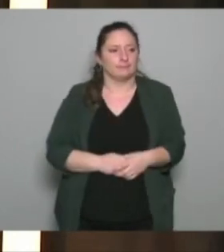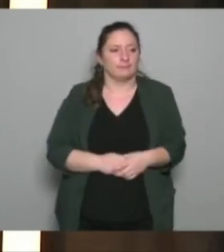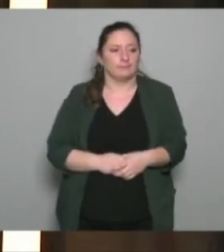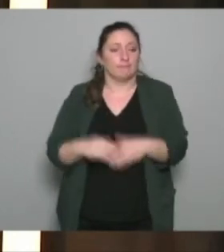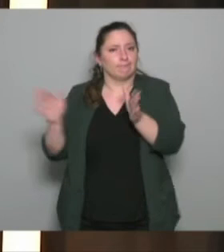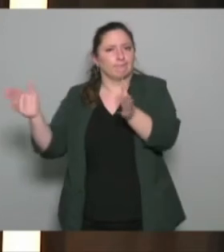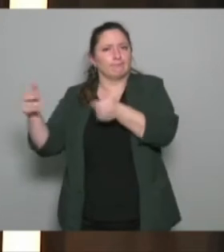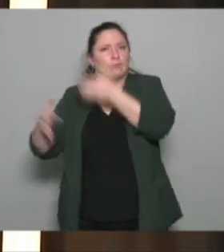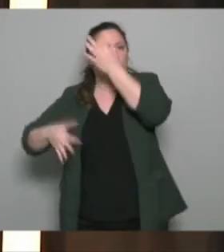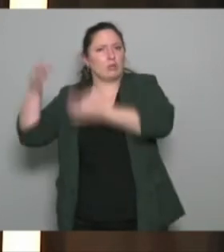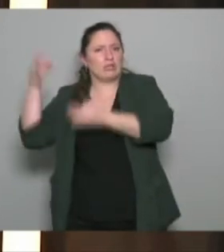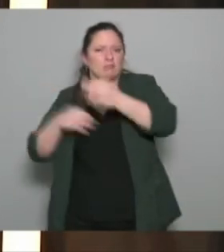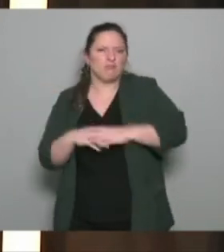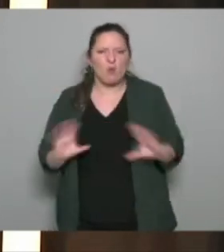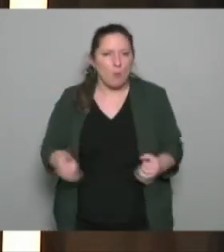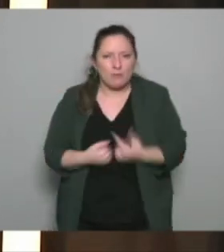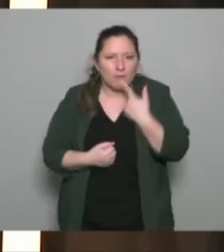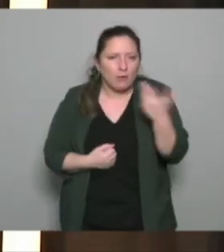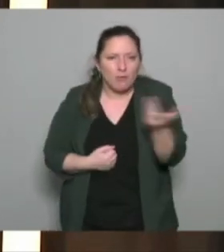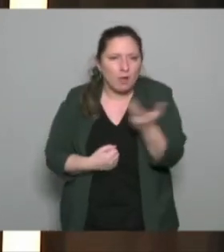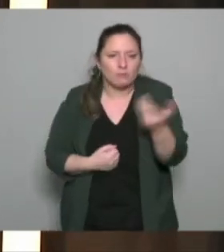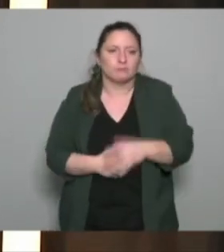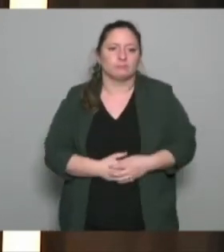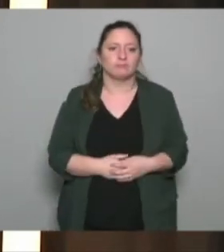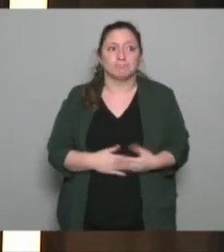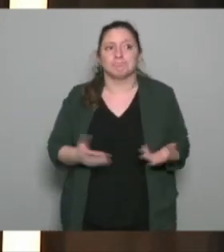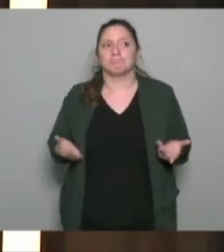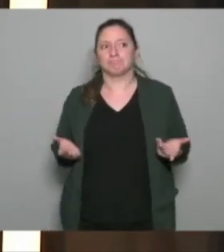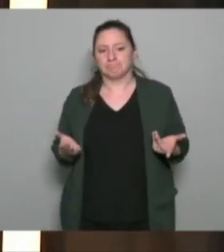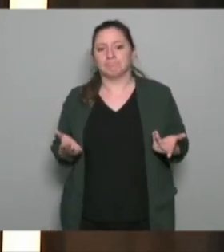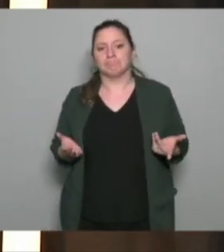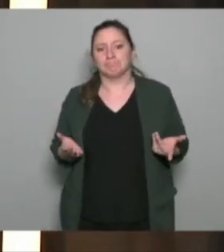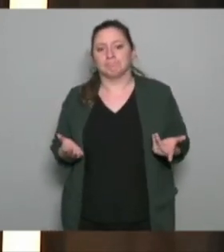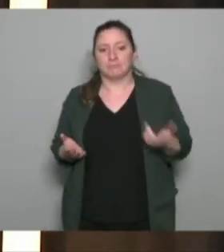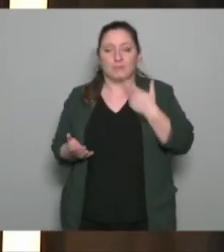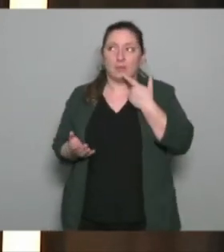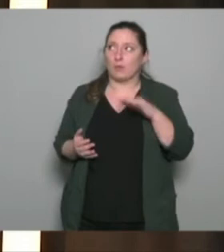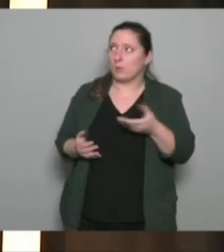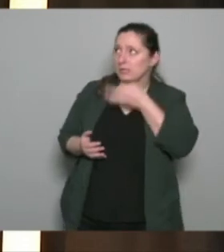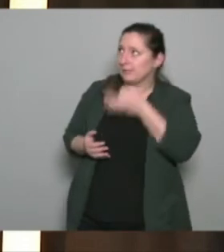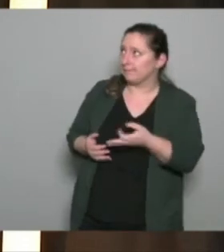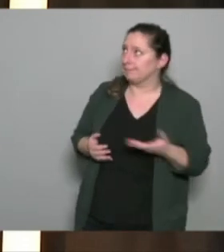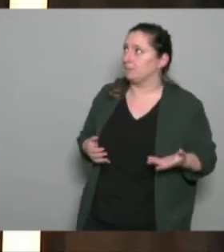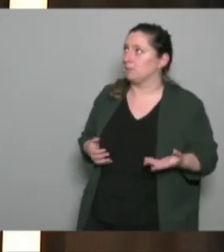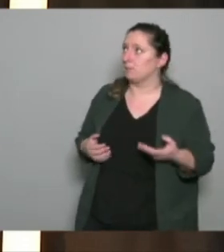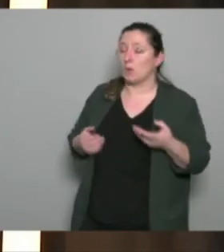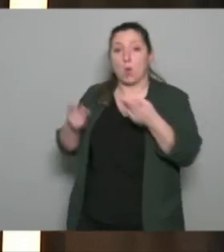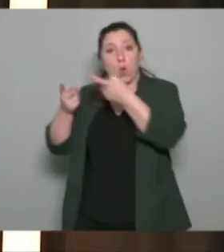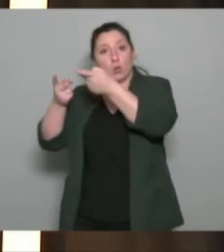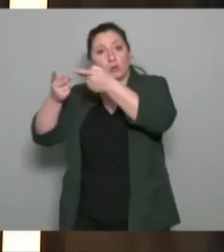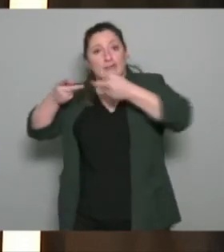c'est c'est quoi la compétence au sens juridique c'est comment dire l'autorisation